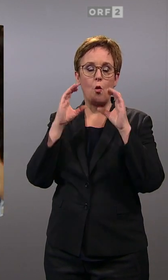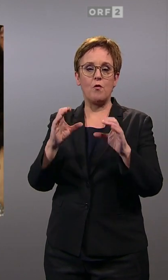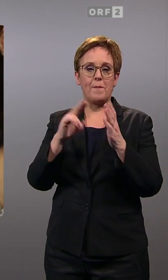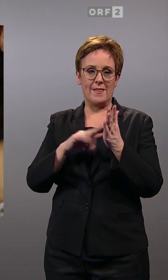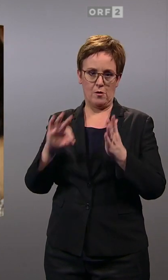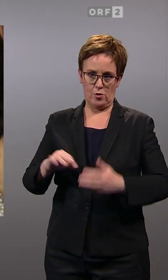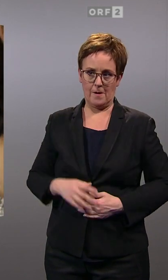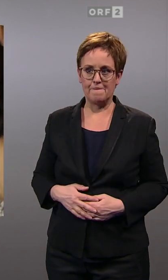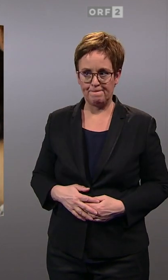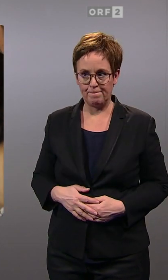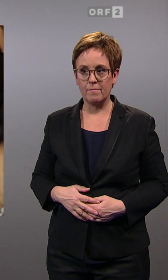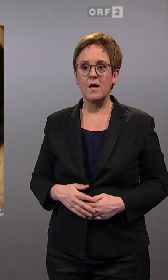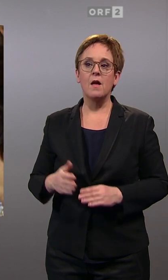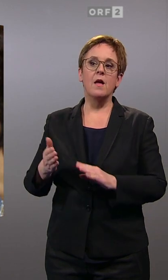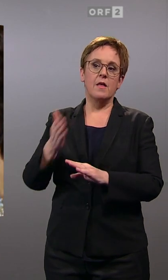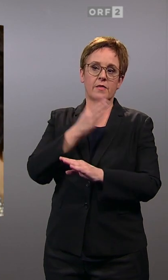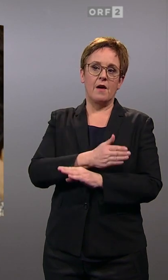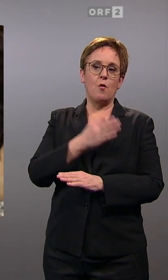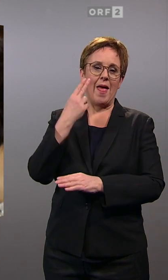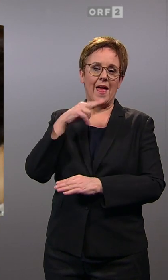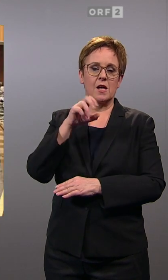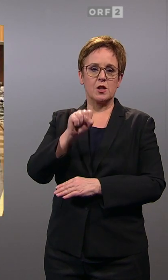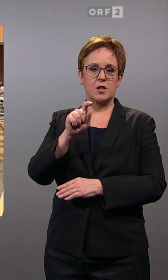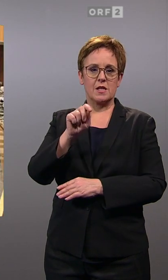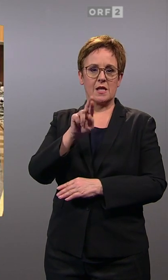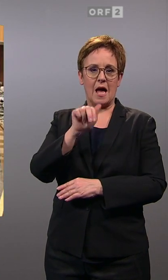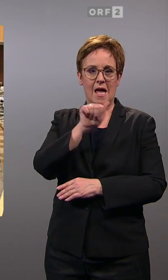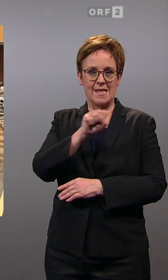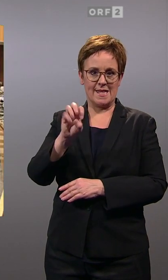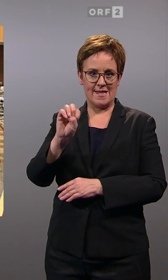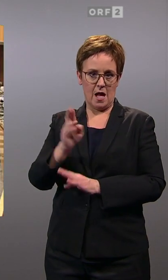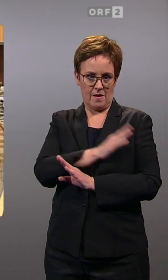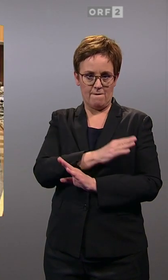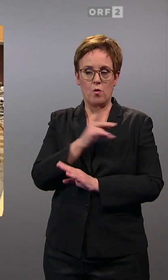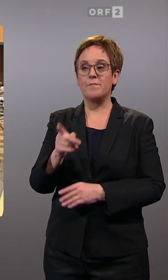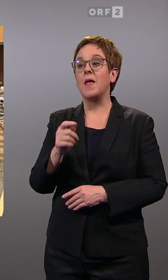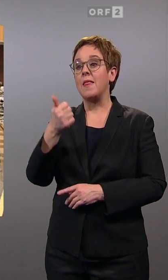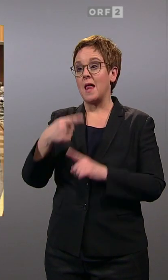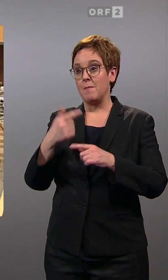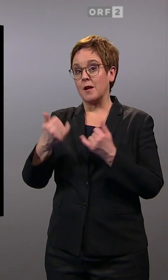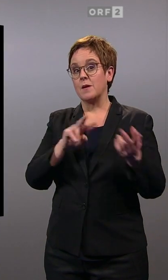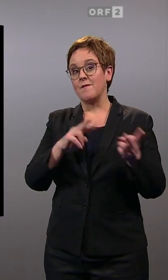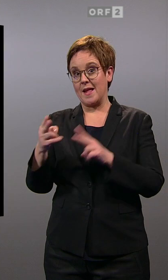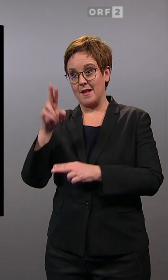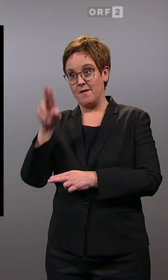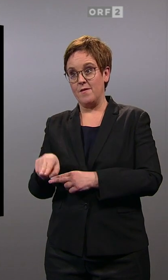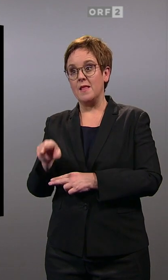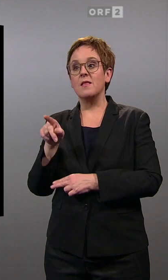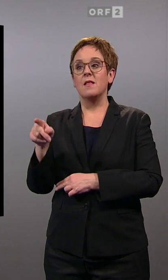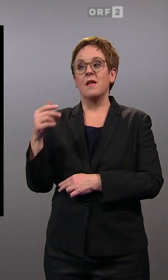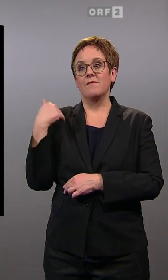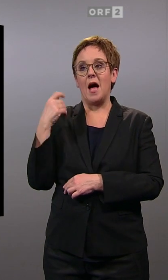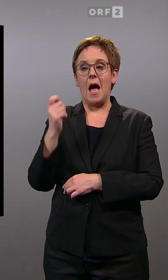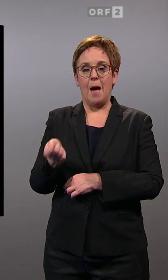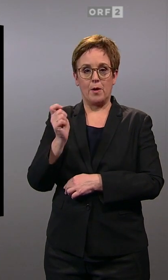Niederösterreich als Nachfolgerin von Ernst Strasser. Zusätzlich geht sie eineinhalb Jahre später nach Wien als Abgeordnete